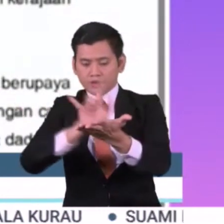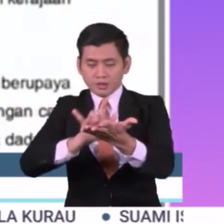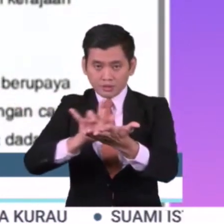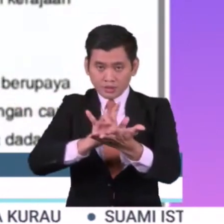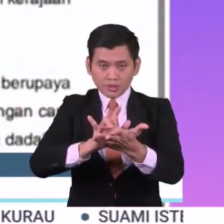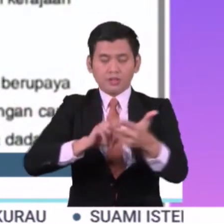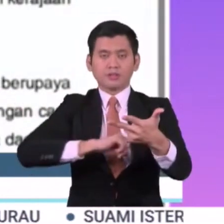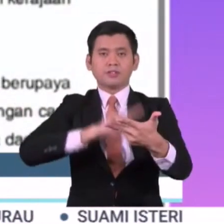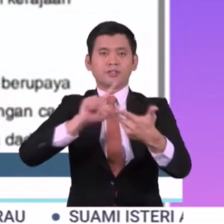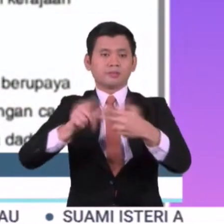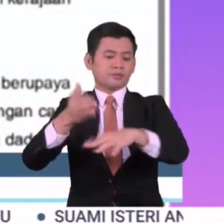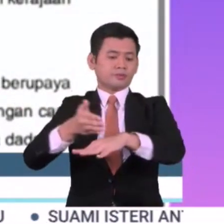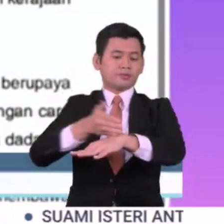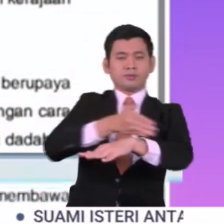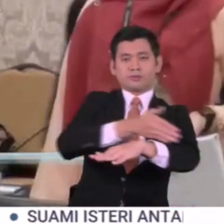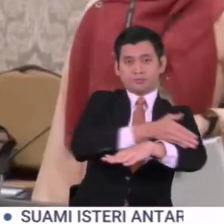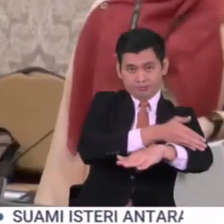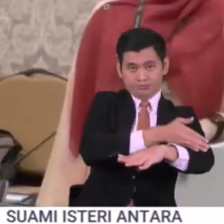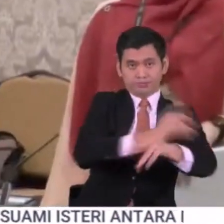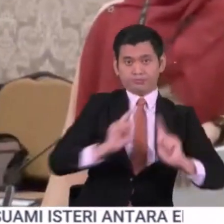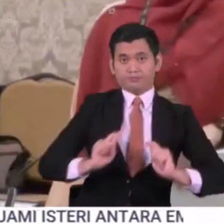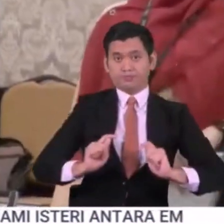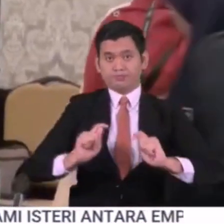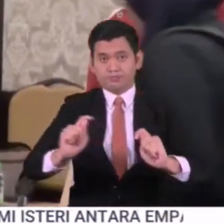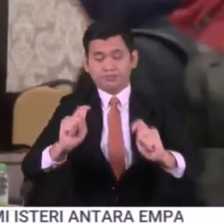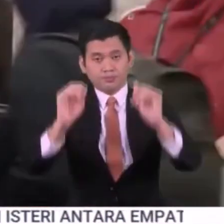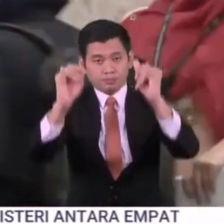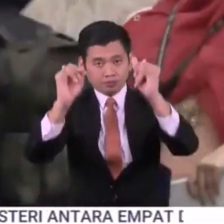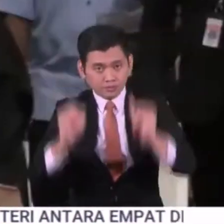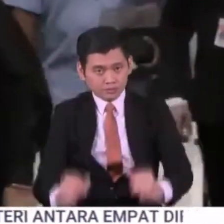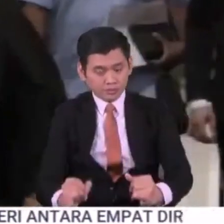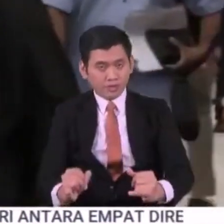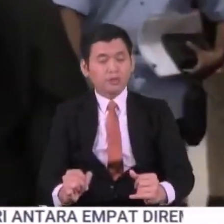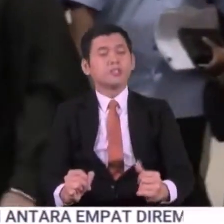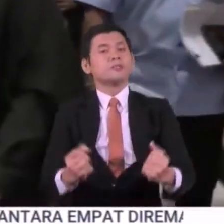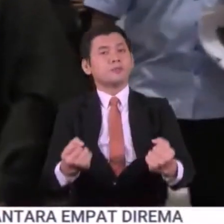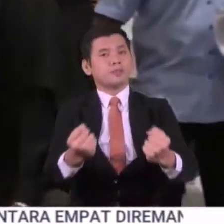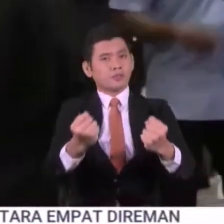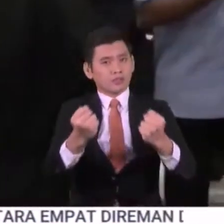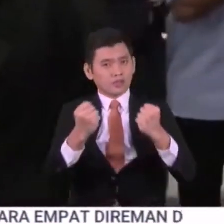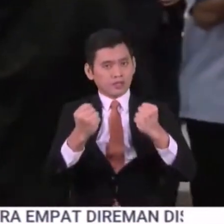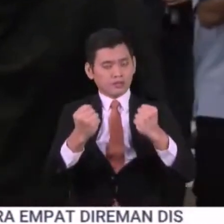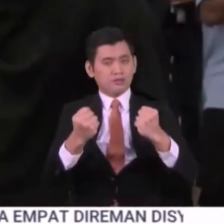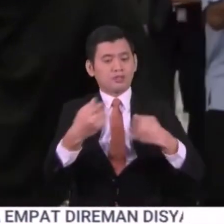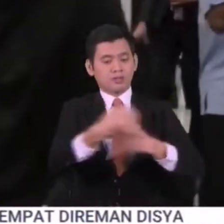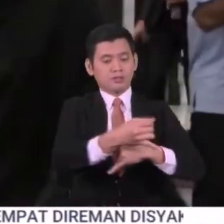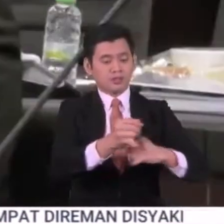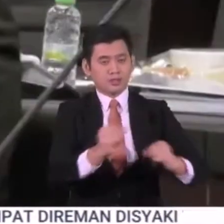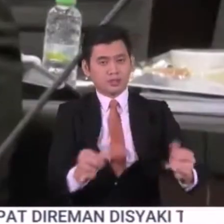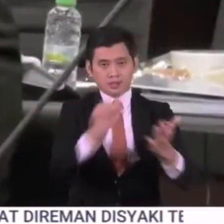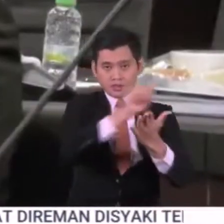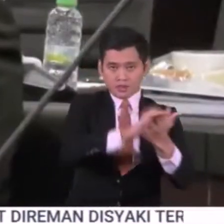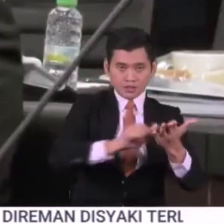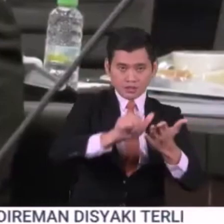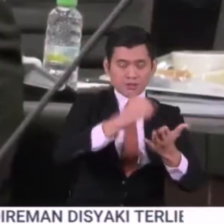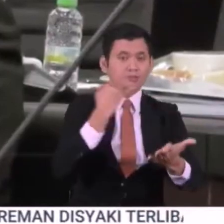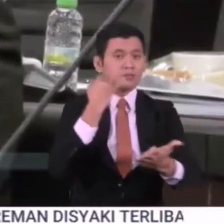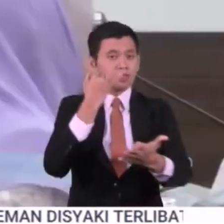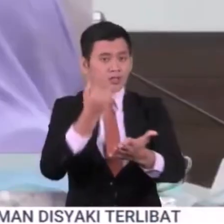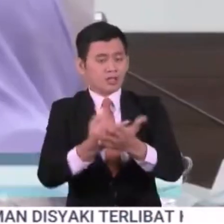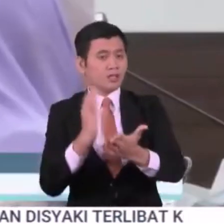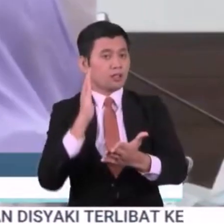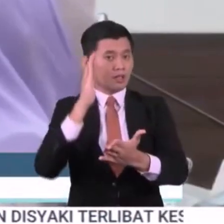pemulihan serta meningkatkan daya tindak individu. Pengukuhan Jawatan Siasatan Jenayah Narkotik JSJN PDRM